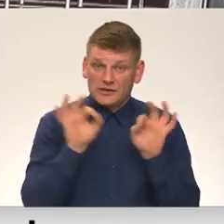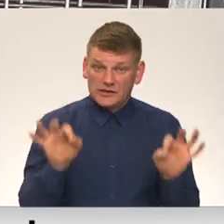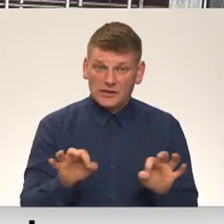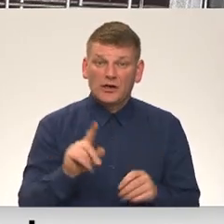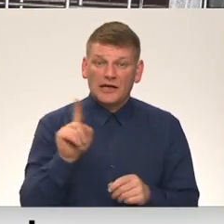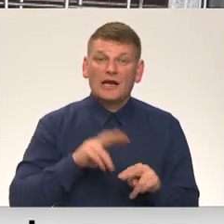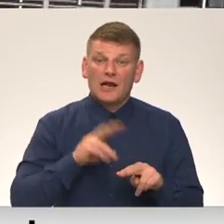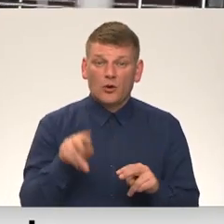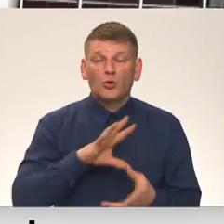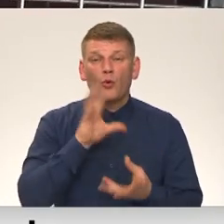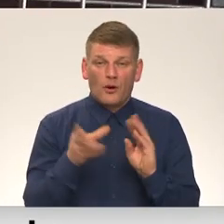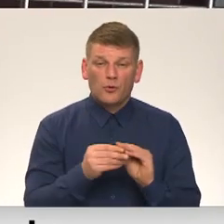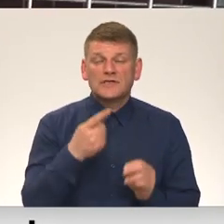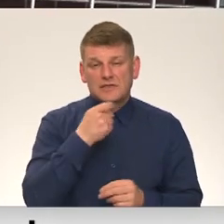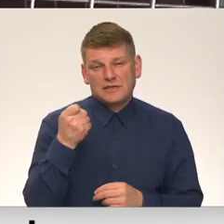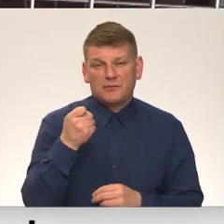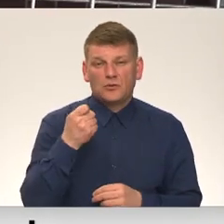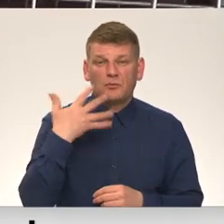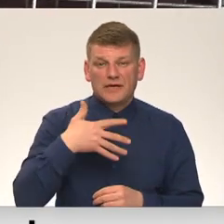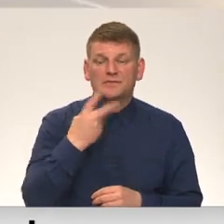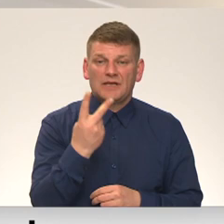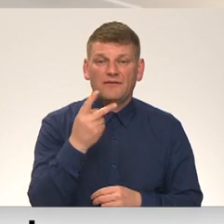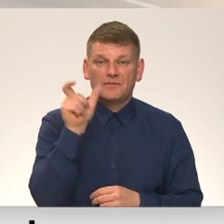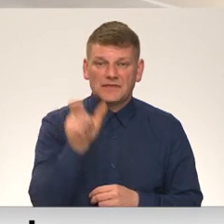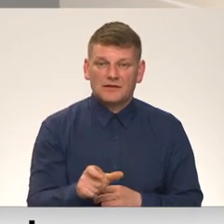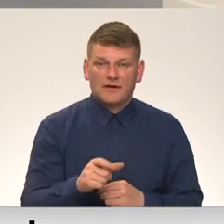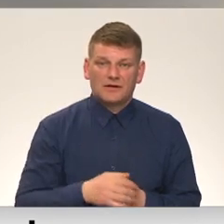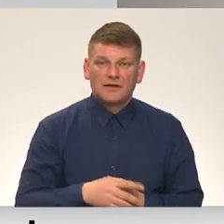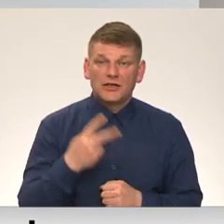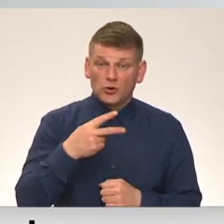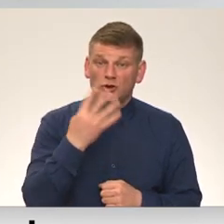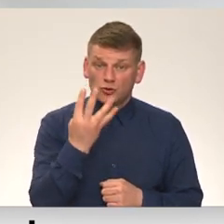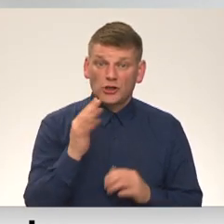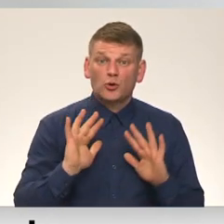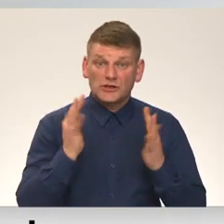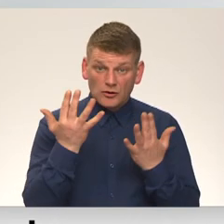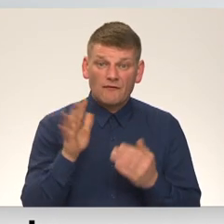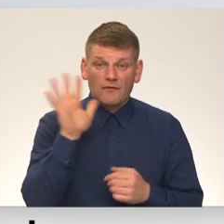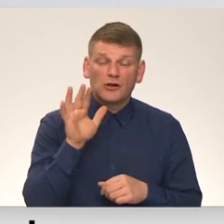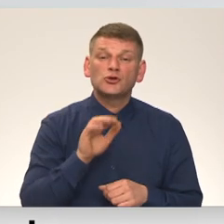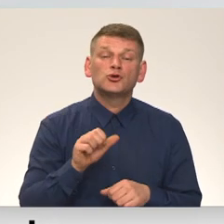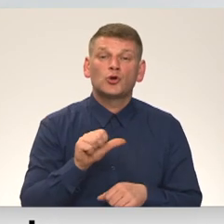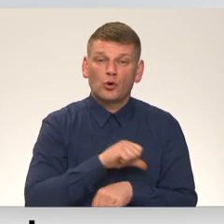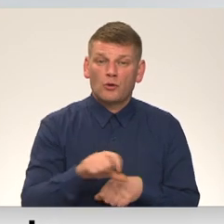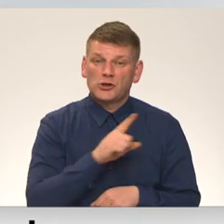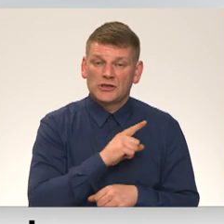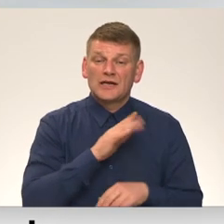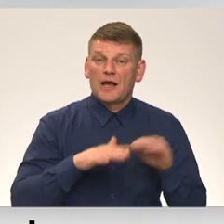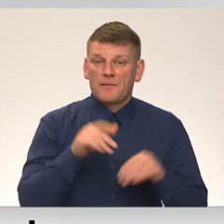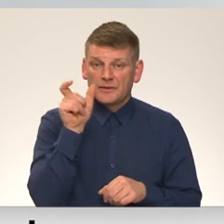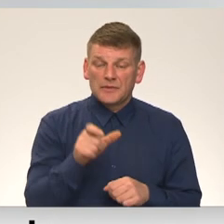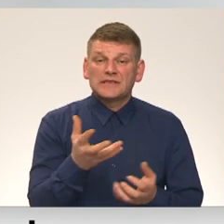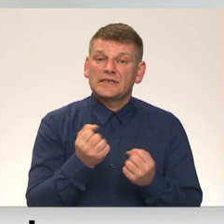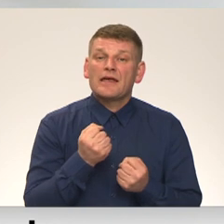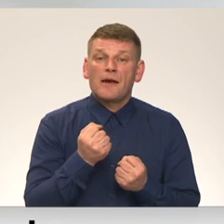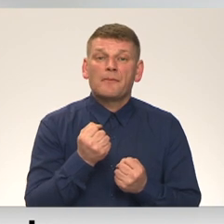ļauta kopumā 152 cilvēkiem. 24 gadījumos valsts robežsardz samatpersonas saņēma no viņiem